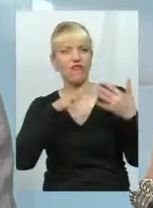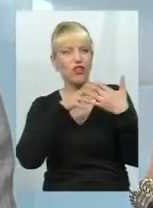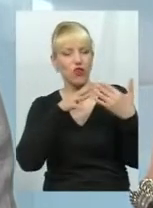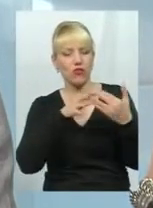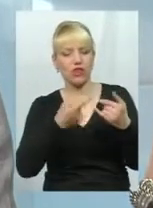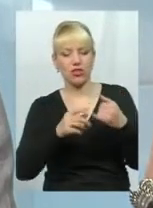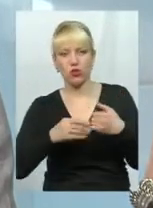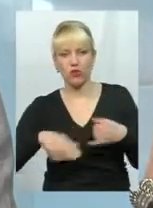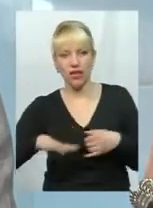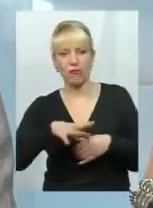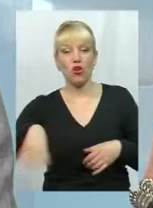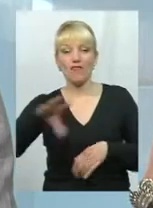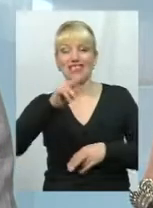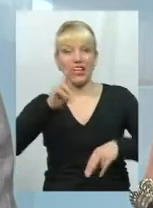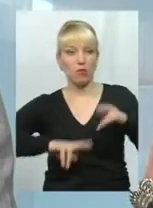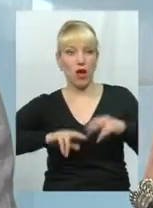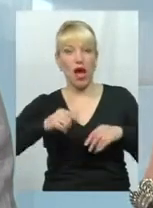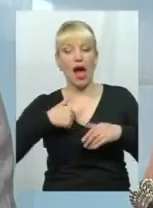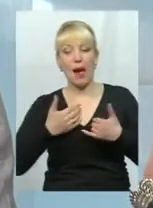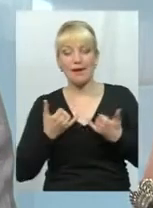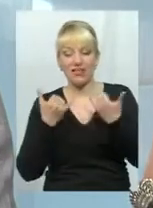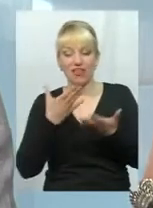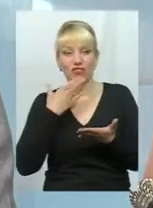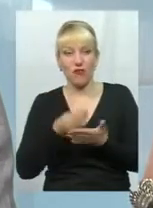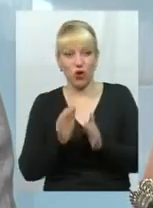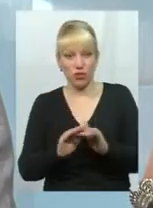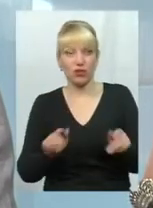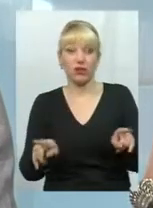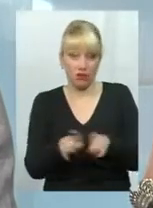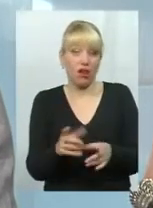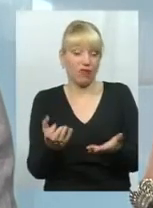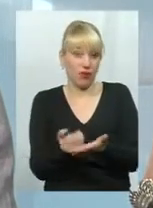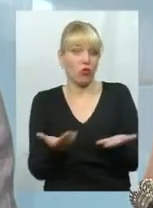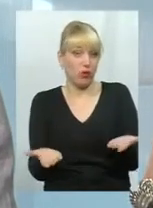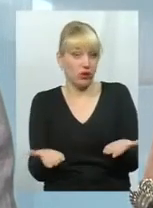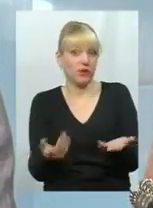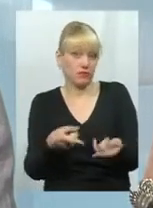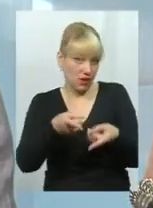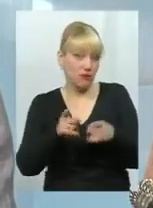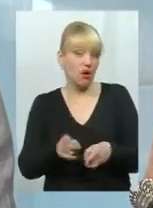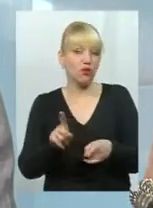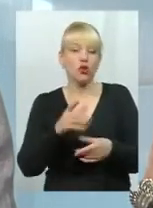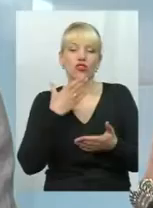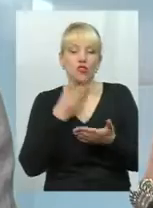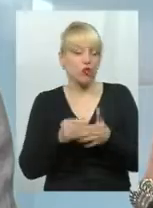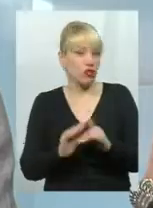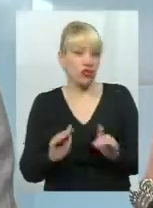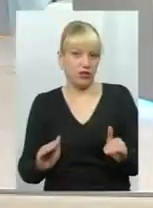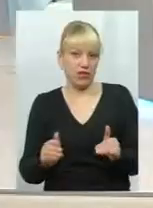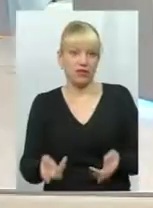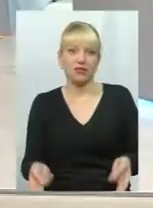побудували, а ми для своїх дітей, так виходить, бо так виходить насправді, що ми для своїх дітей